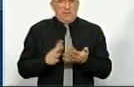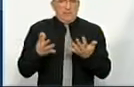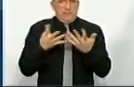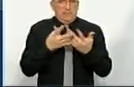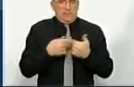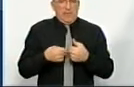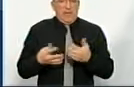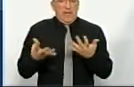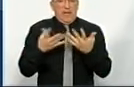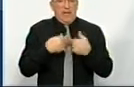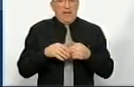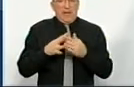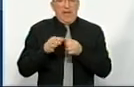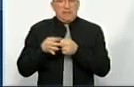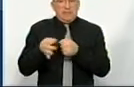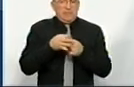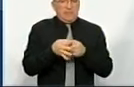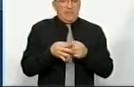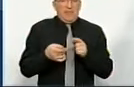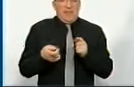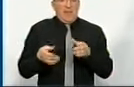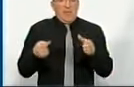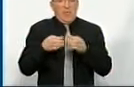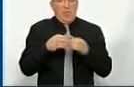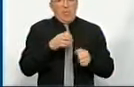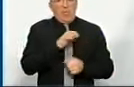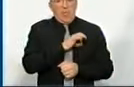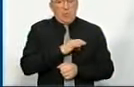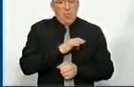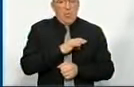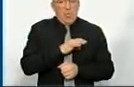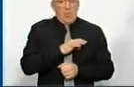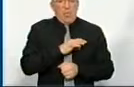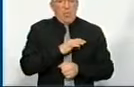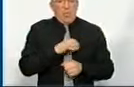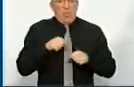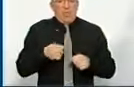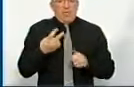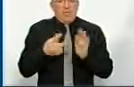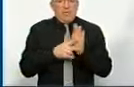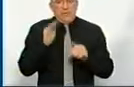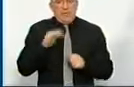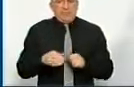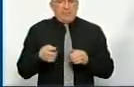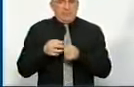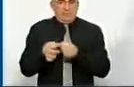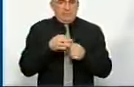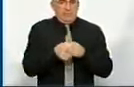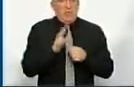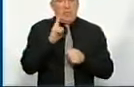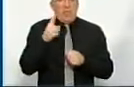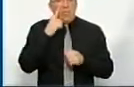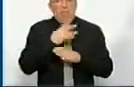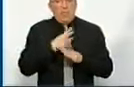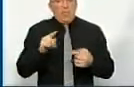Кількість населених пунктів не змінилася. Оці муніципалітети мають юрисдикцію на 28 тисяч населених пунктів. Так ось, хто